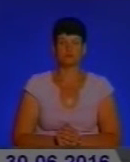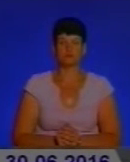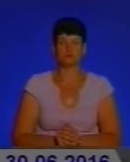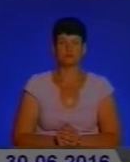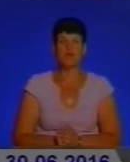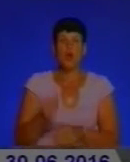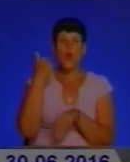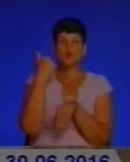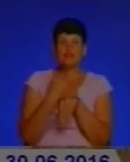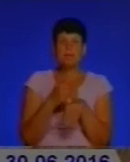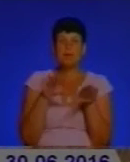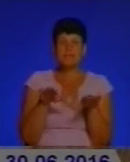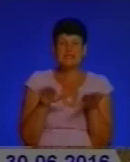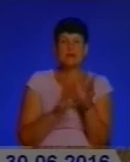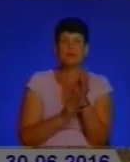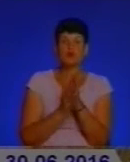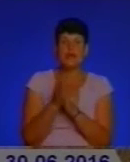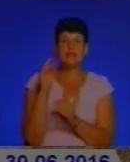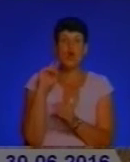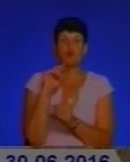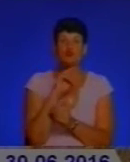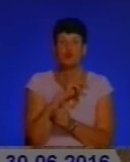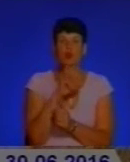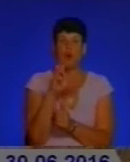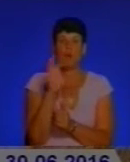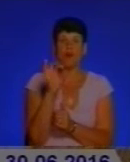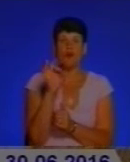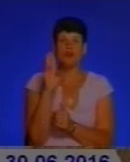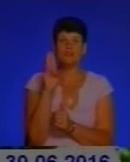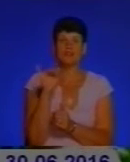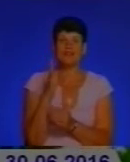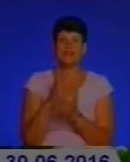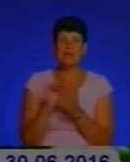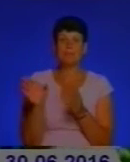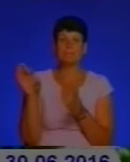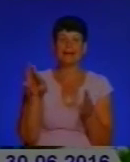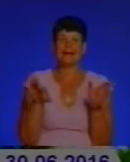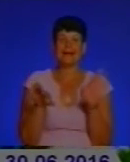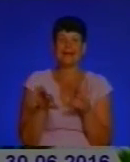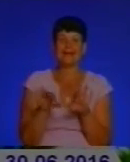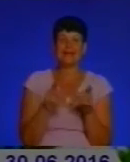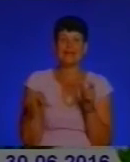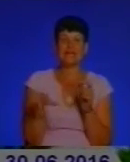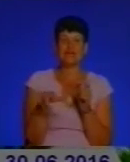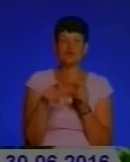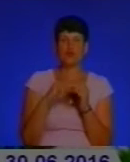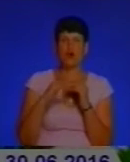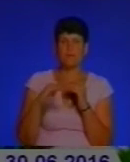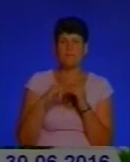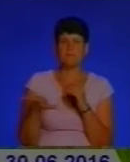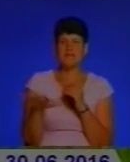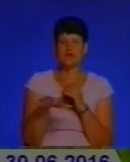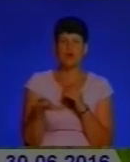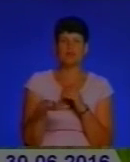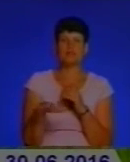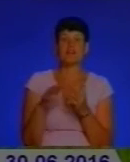Основними місцями зростання отруйного борщівника є береги річок, узбіччя доріг, занедбані пасовища. І якщо у районах та